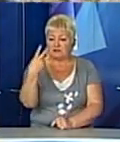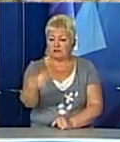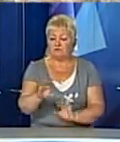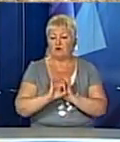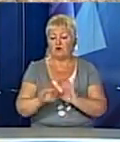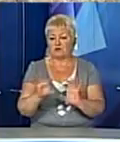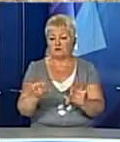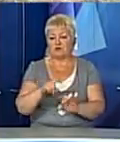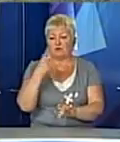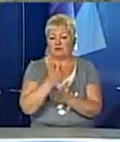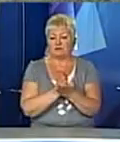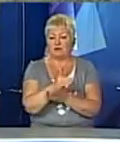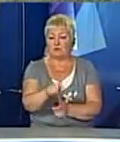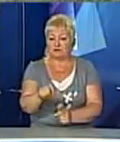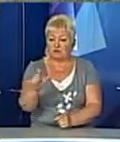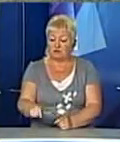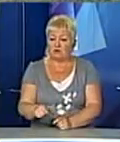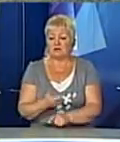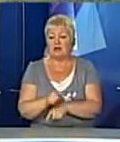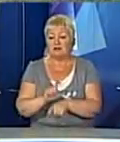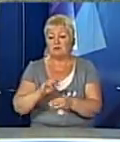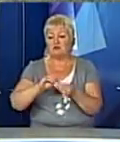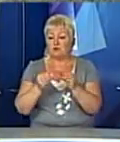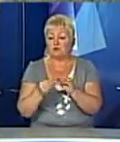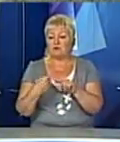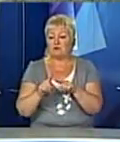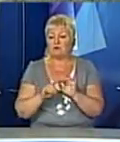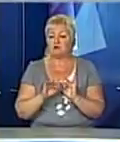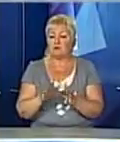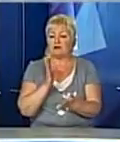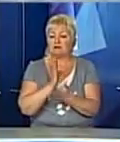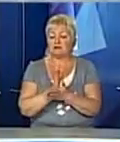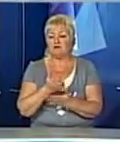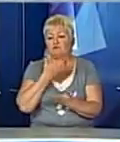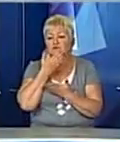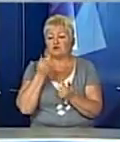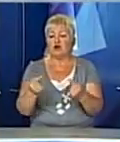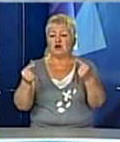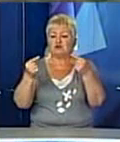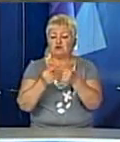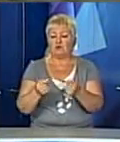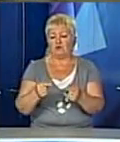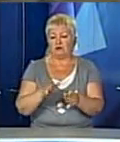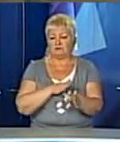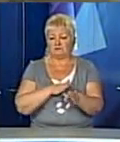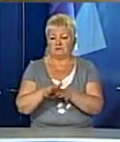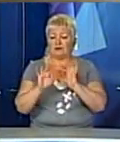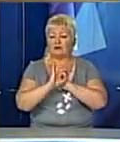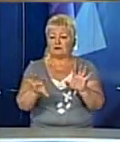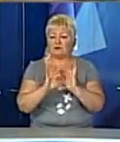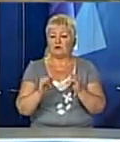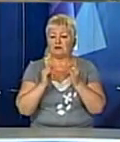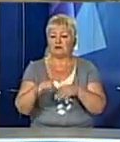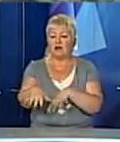розповідають обласні посадовці. А от найбільшою проблемою у цьому процесі є відсутність чіткої і вичерпної інформації для громад,